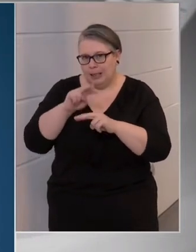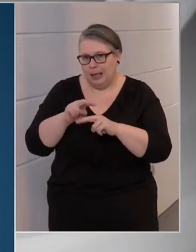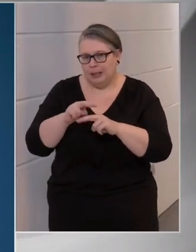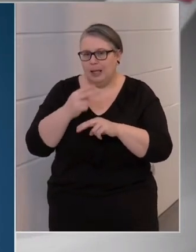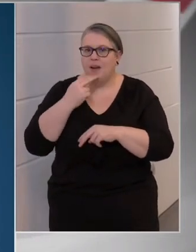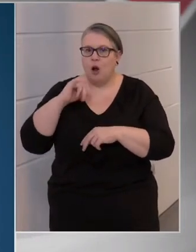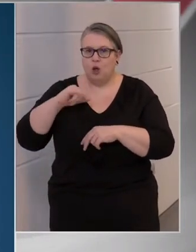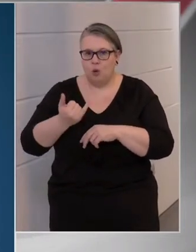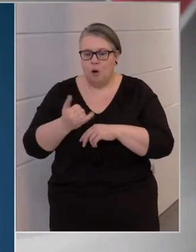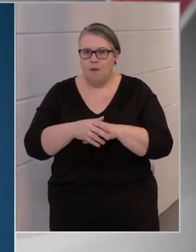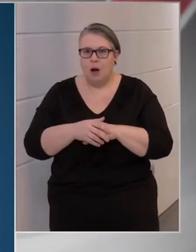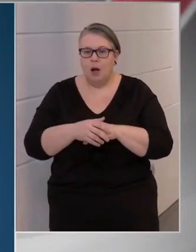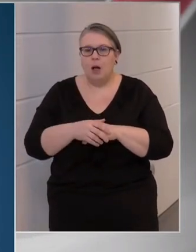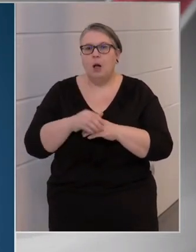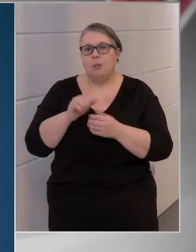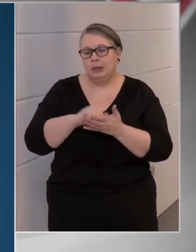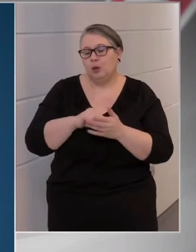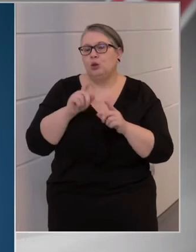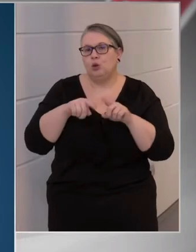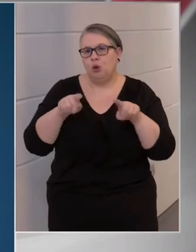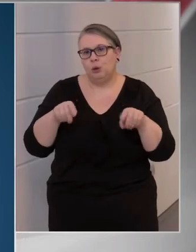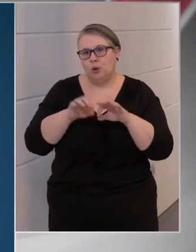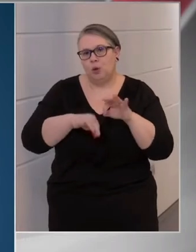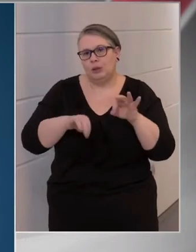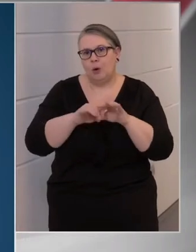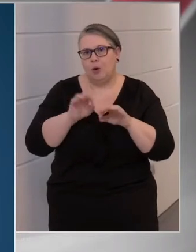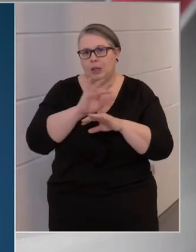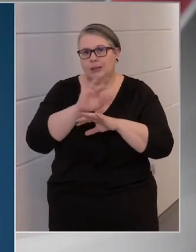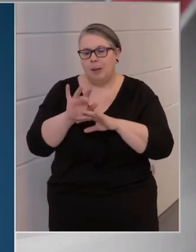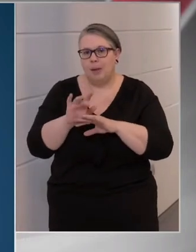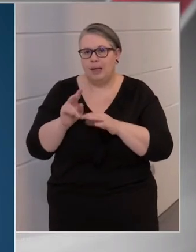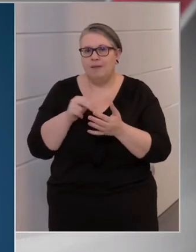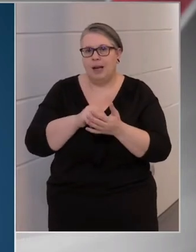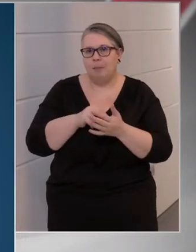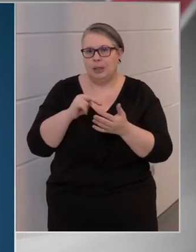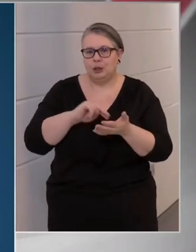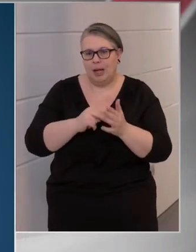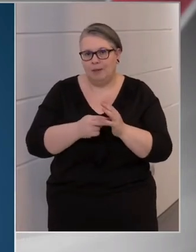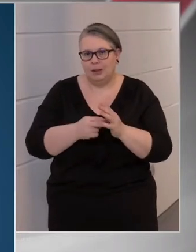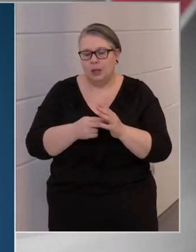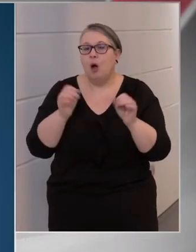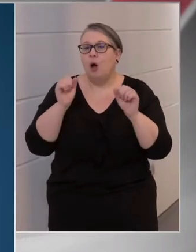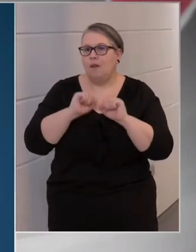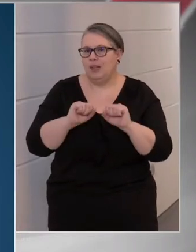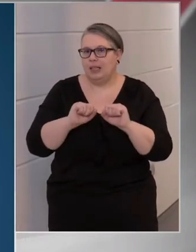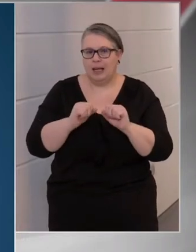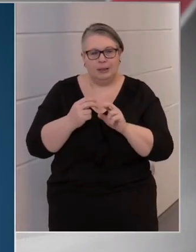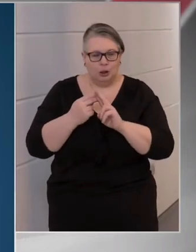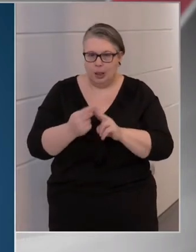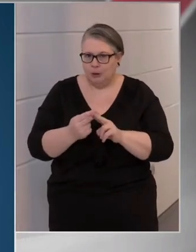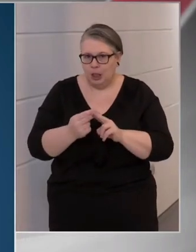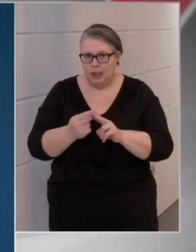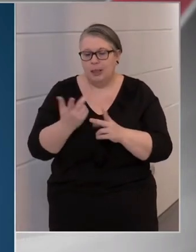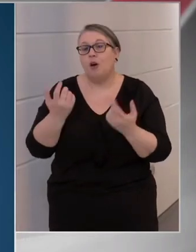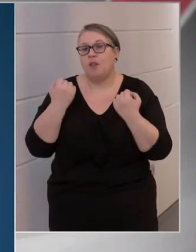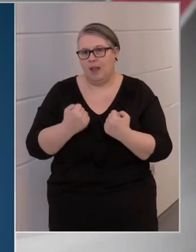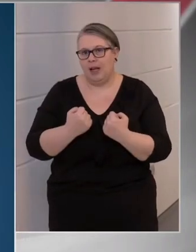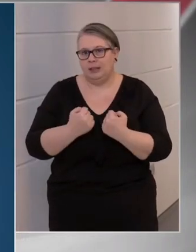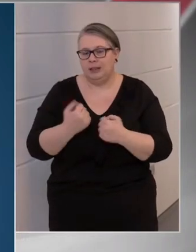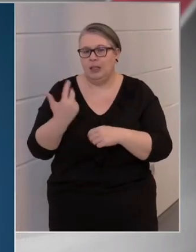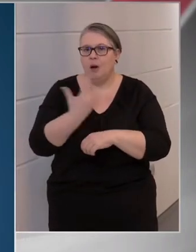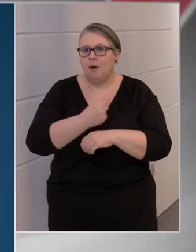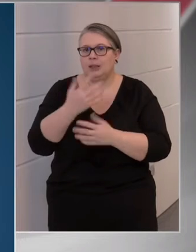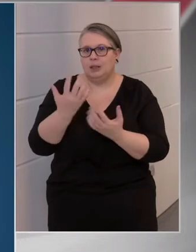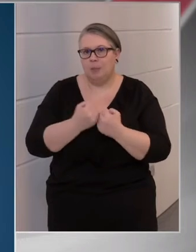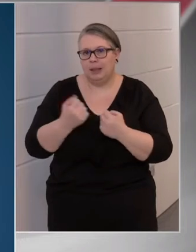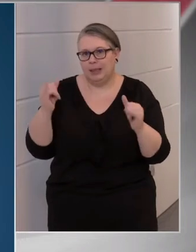Jurova biztos különböző országokkal szembeni fellépést tervez. Tehát a védekezést nem segítik, vagy megnehezítik, a vakcina